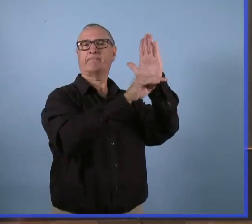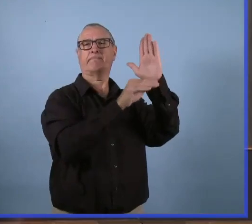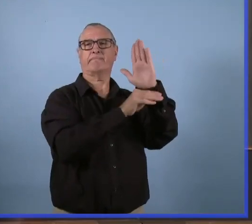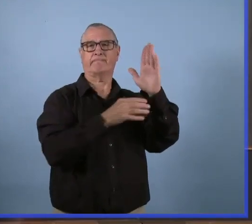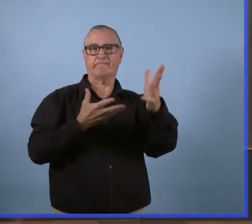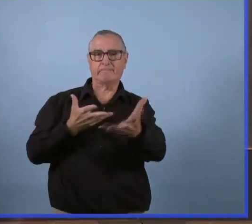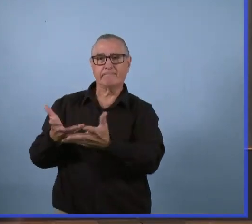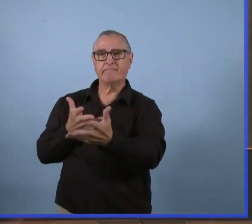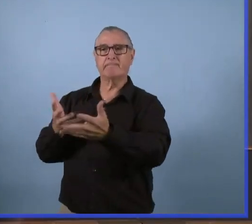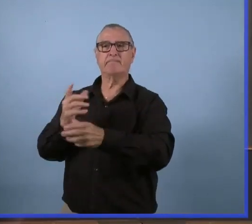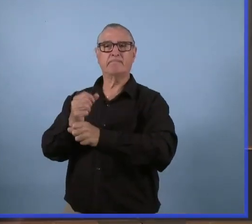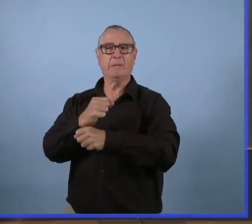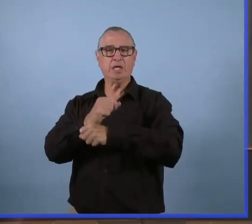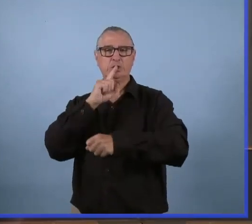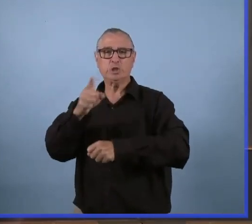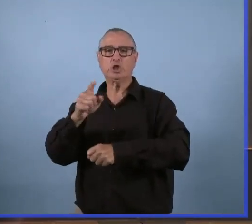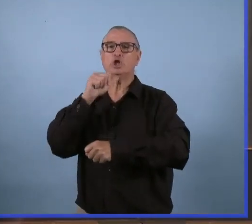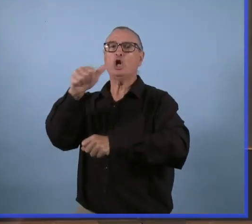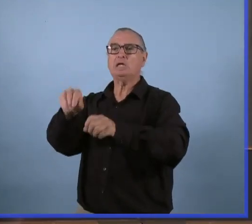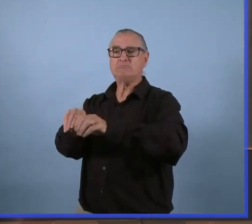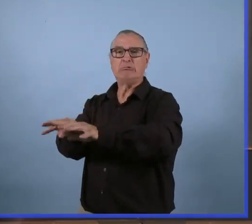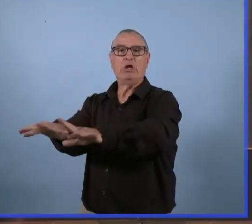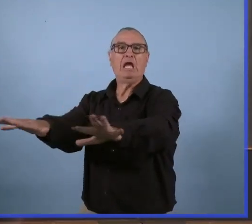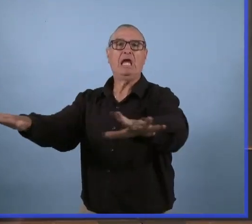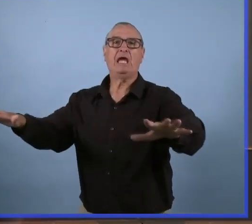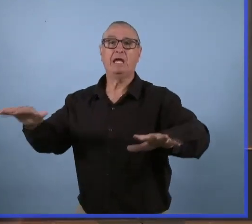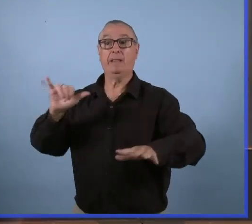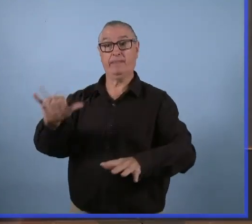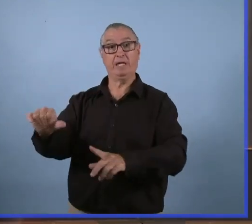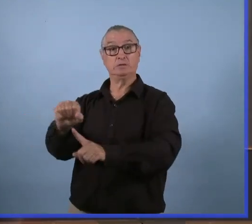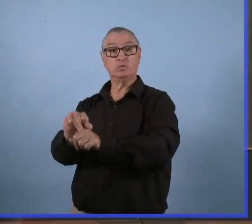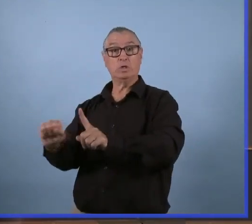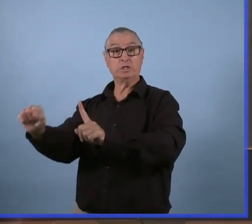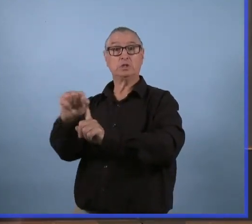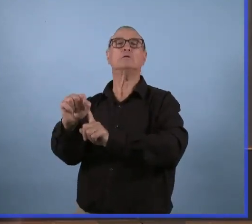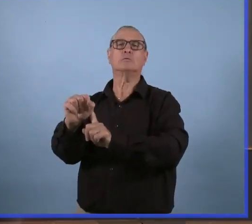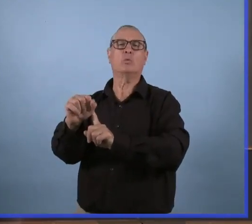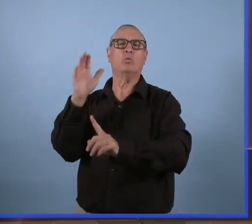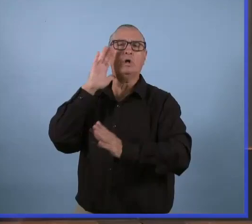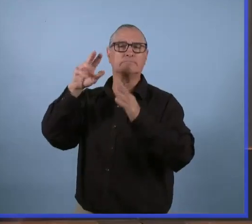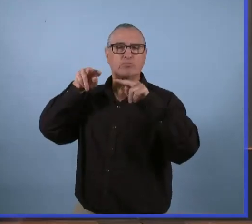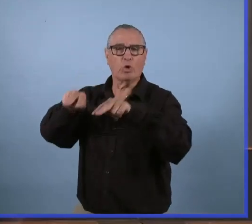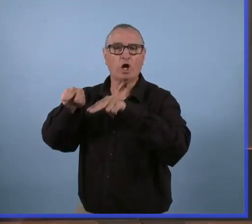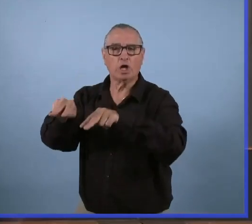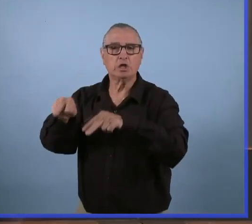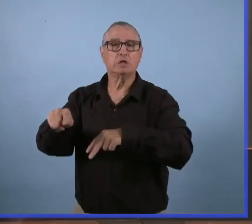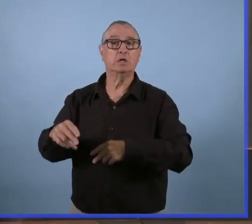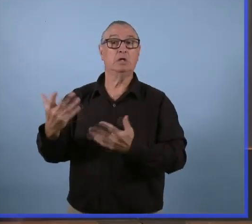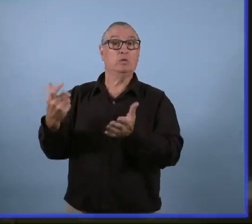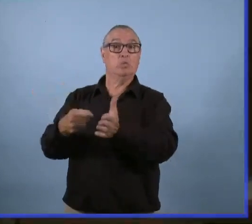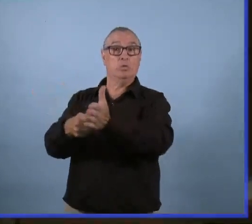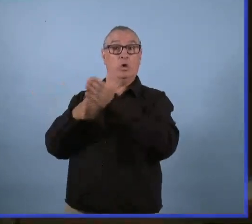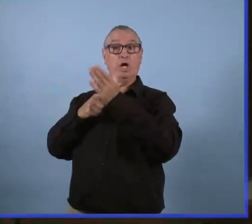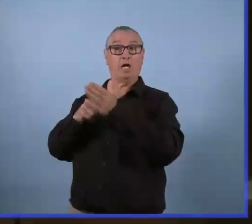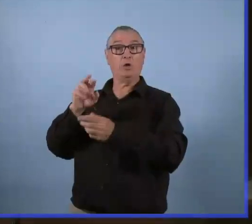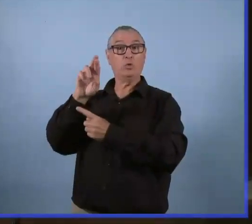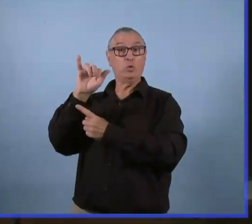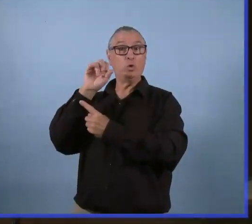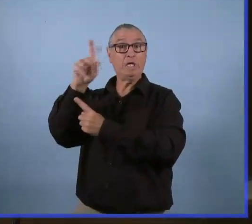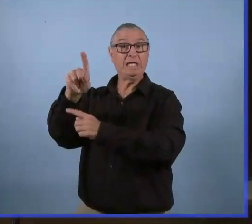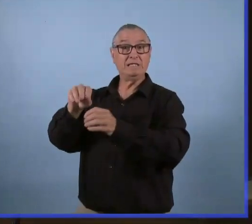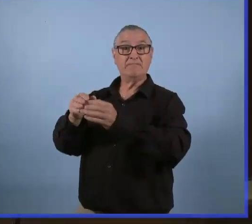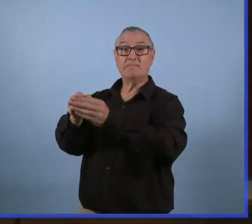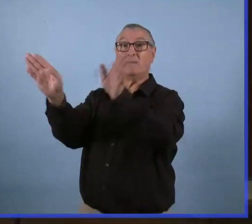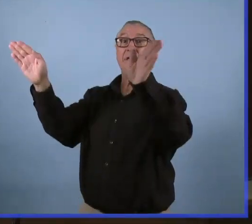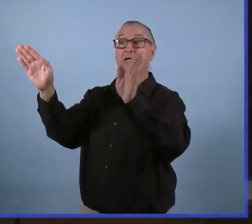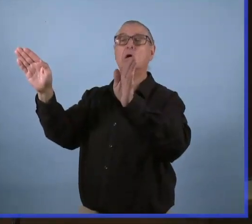pour s'assurer qu'on limite les risques et la propagation du virus. Et si nécessaire, nous fournirons